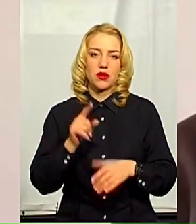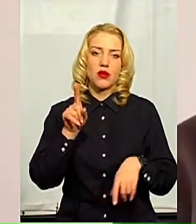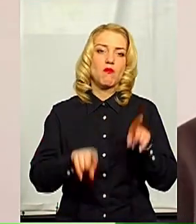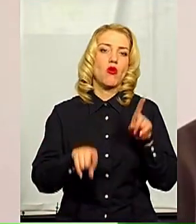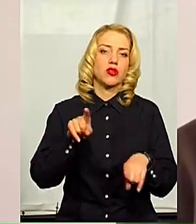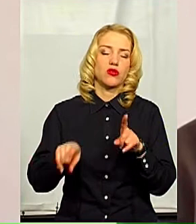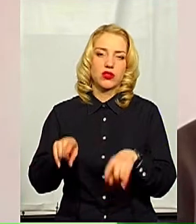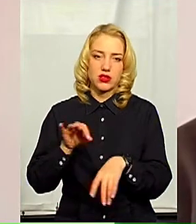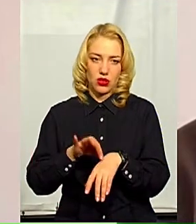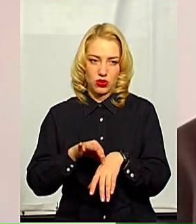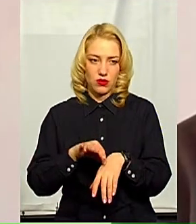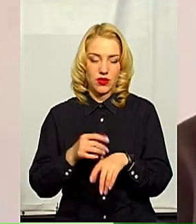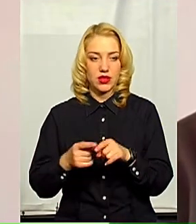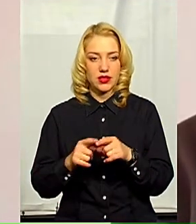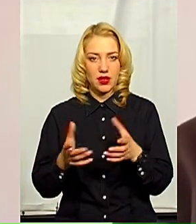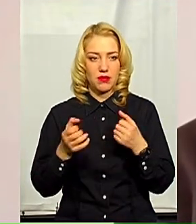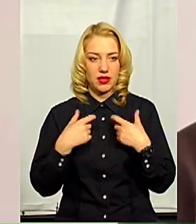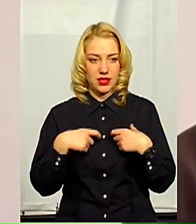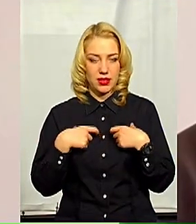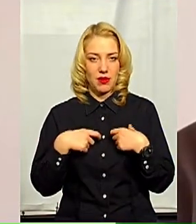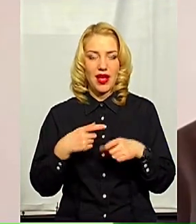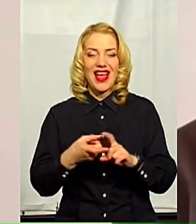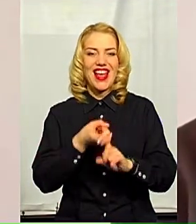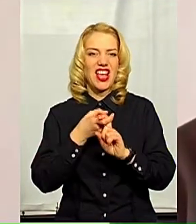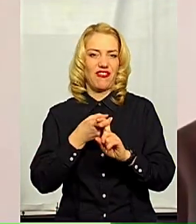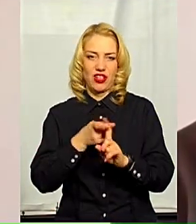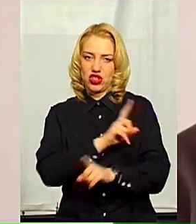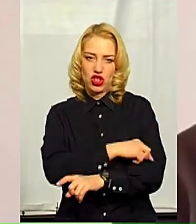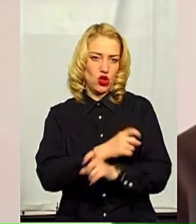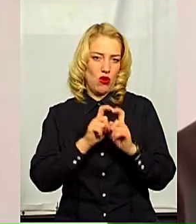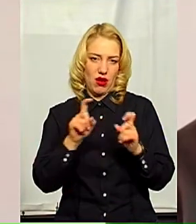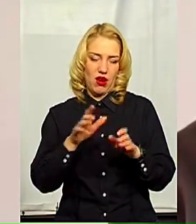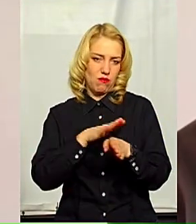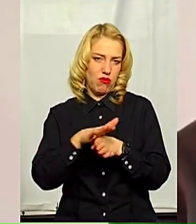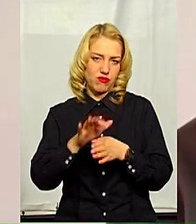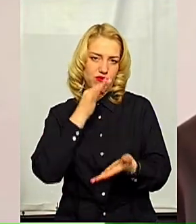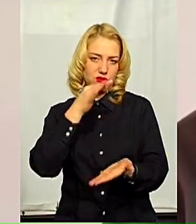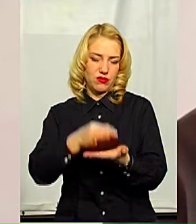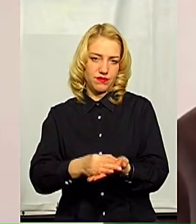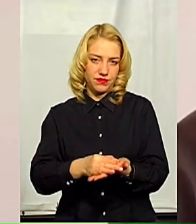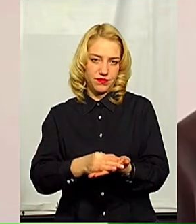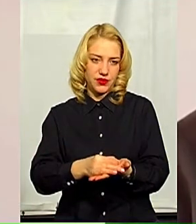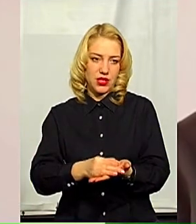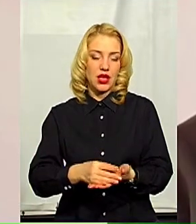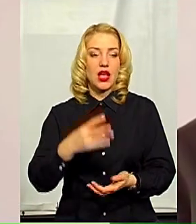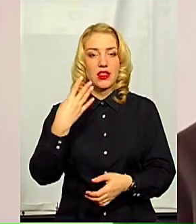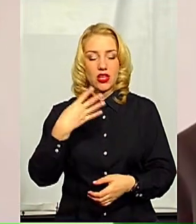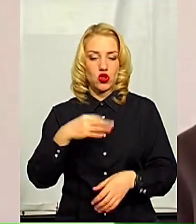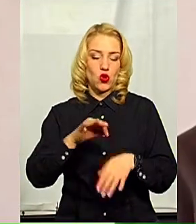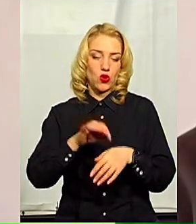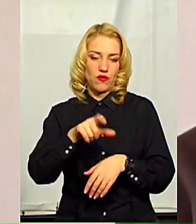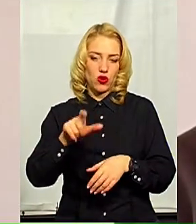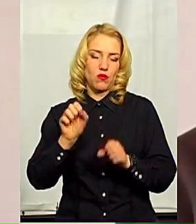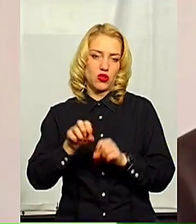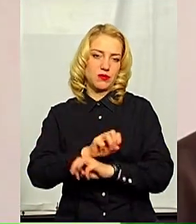захворювань і тоді це бере на себе інфекційне лікарня абсолютно повністю, тобто на 40 хворих ми можемо забезпечити